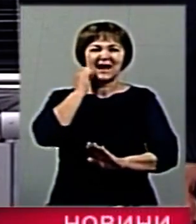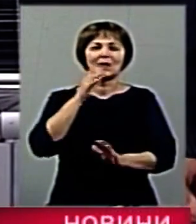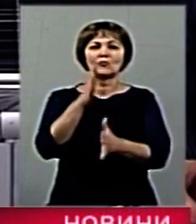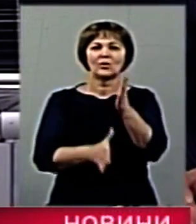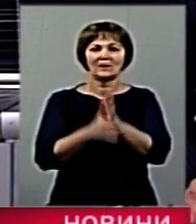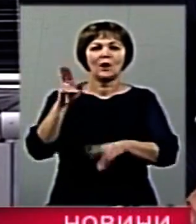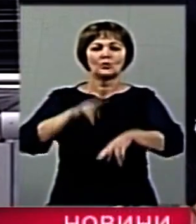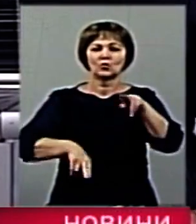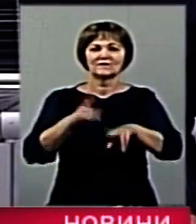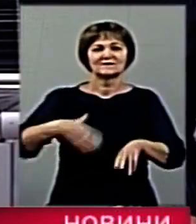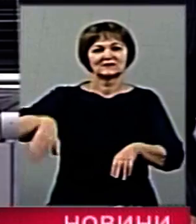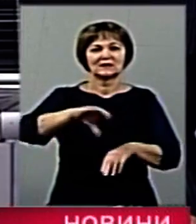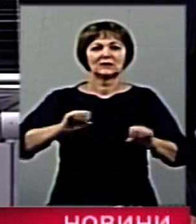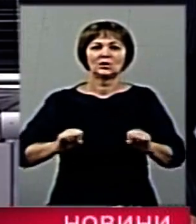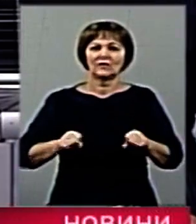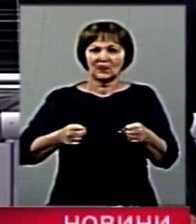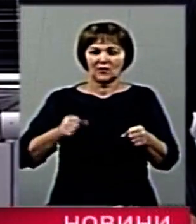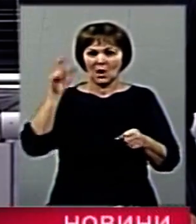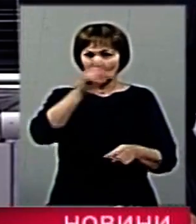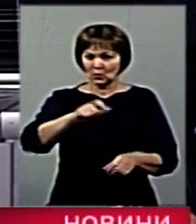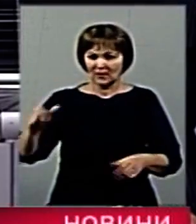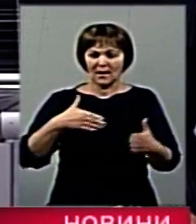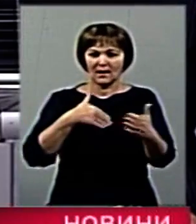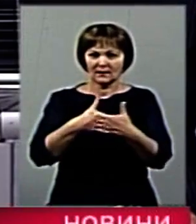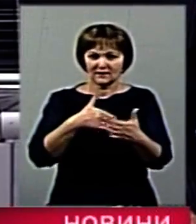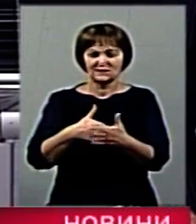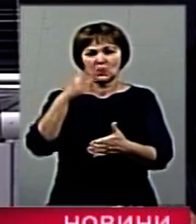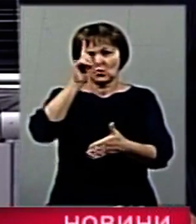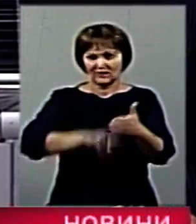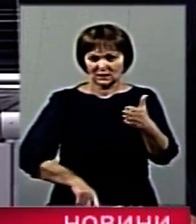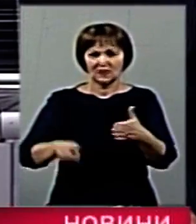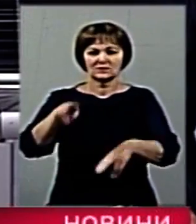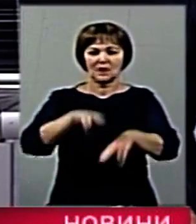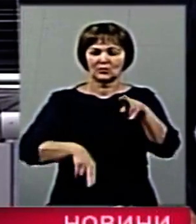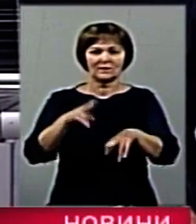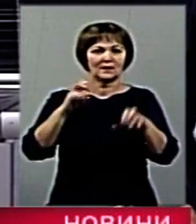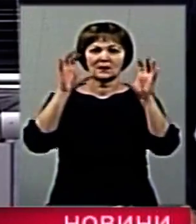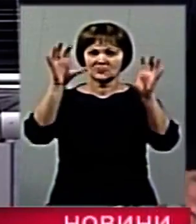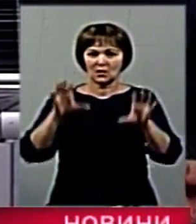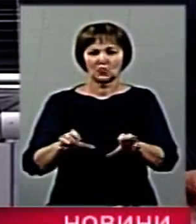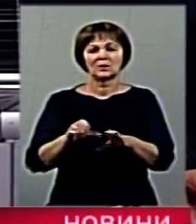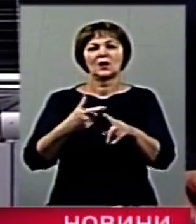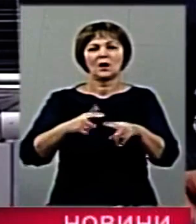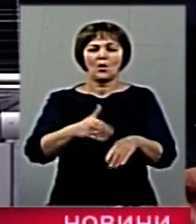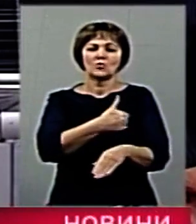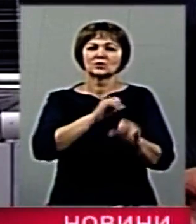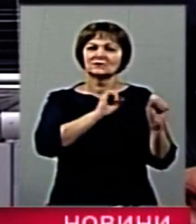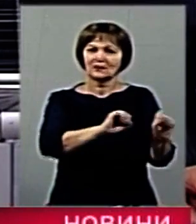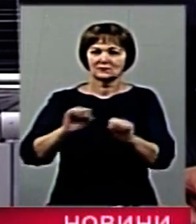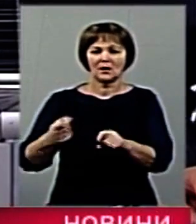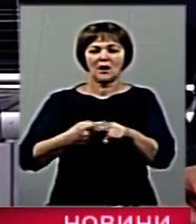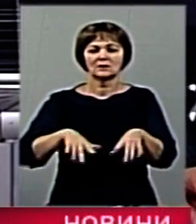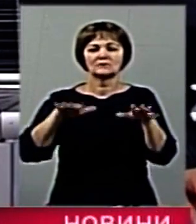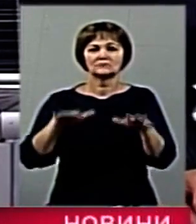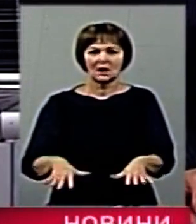Будівництво викликало невдоволення житомирян. Активісти переконують, що забудова незаконна і намагаються захистити рекреаційну